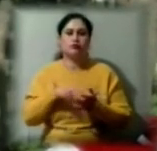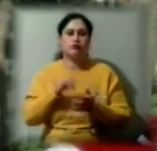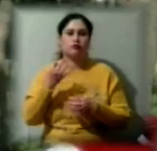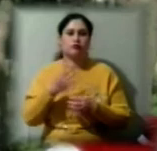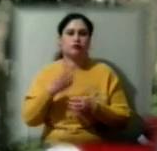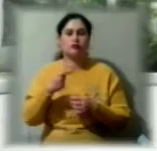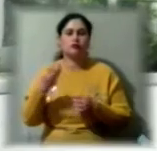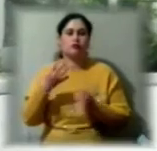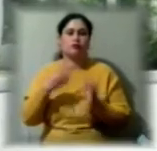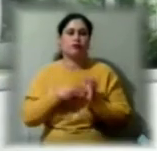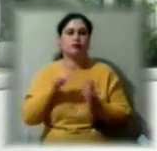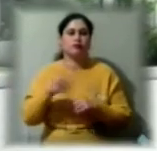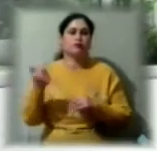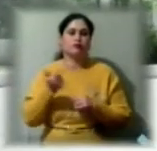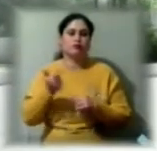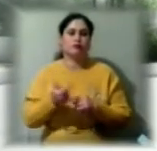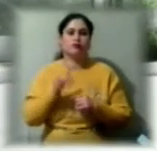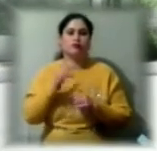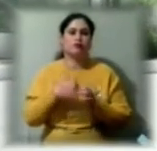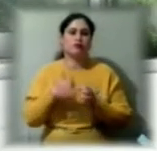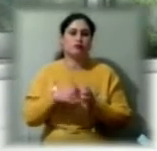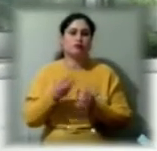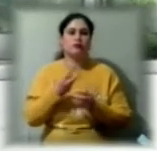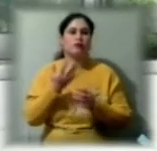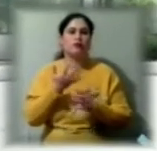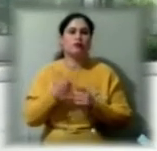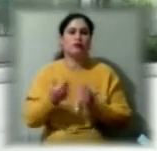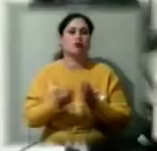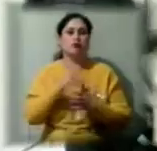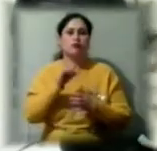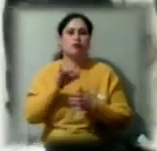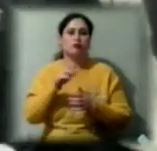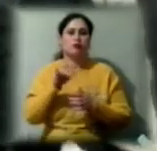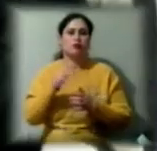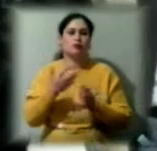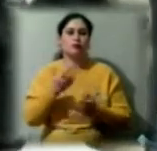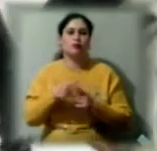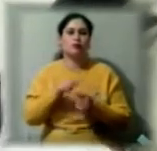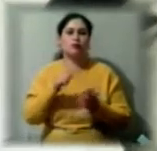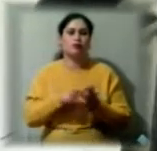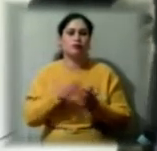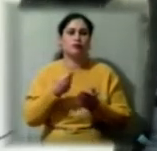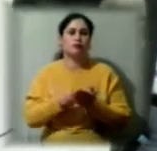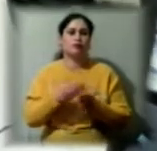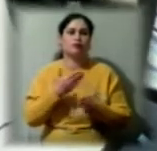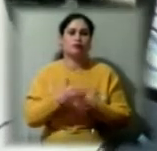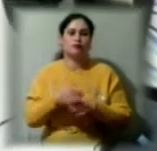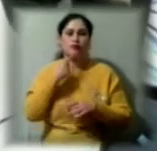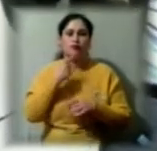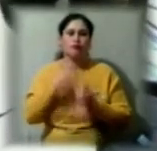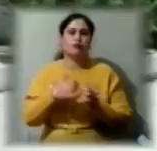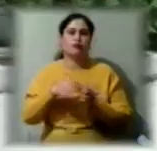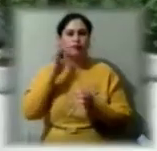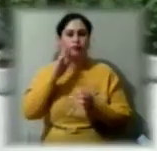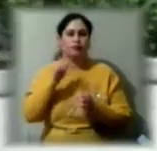тисяч гривень. У Херсоні збільшиться кількість нових наземних гідрантів, якщо місто профінансує, хворий директор Херсонського водоканалу